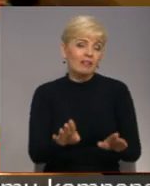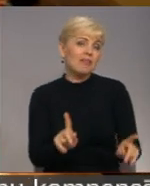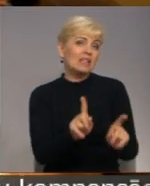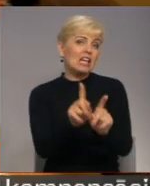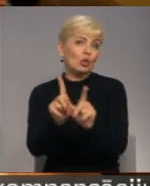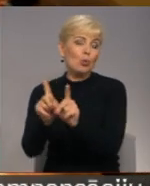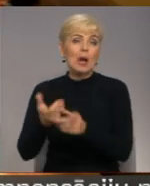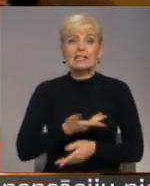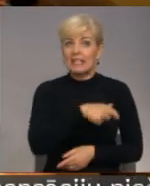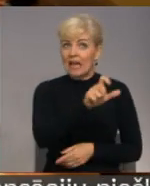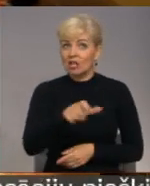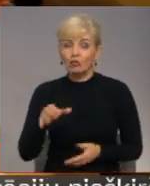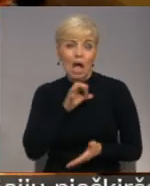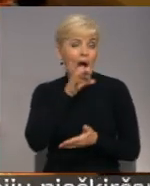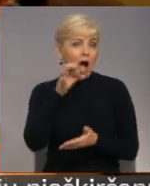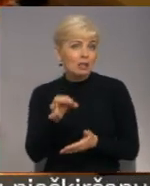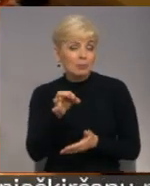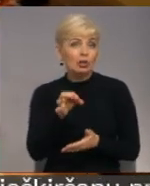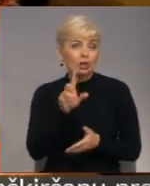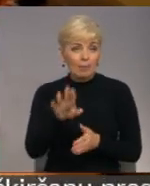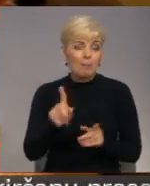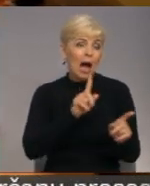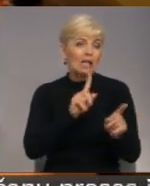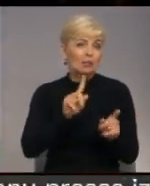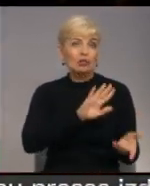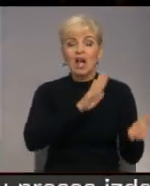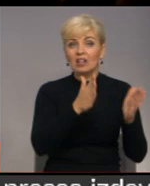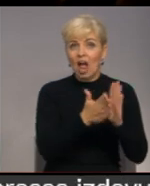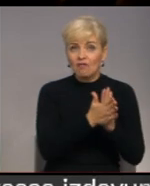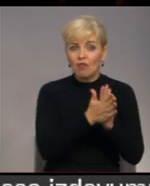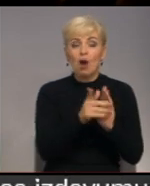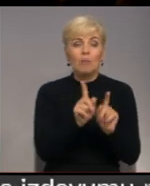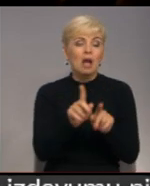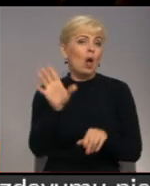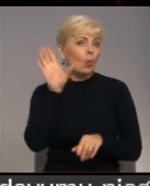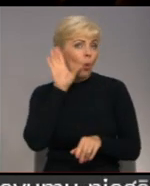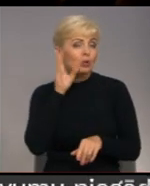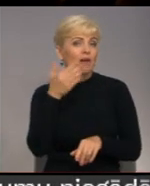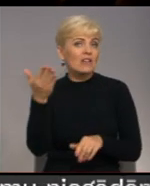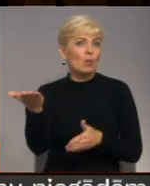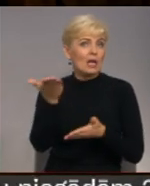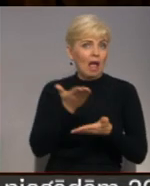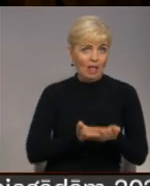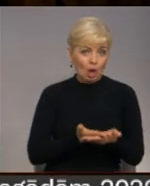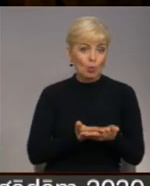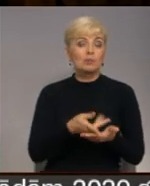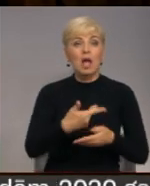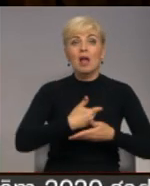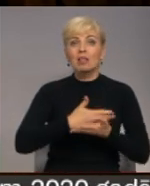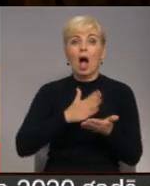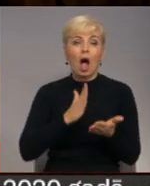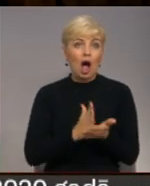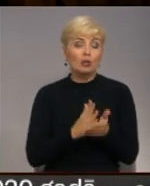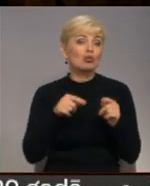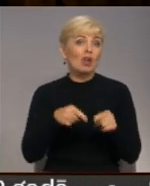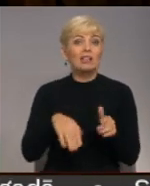un atbildēt uz jautājumiem par administratīvi teritoriālo reformu, kā arī uzklausīt viņu iedeikumus. Liela daļa es domāju,